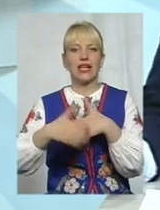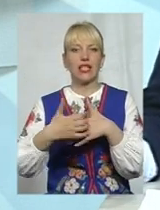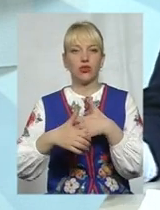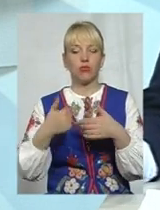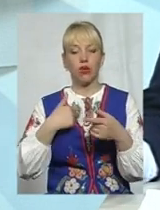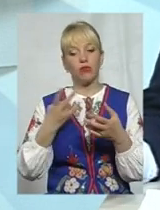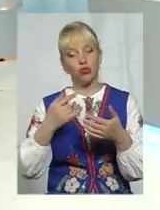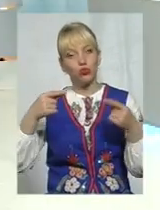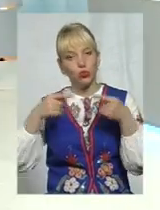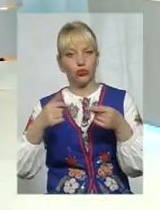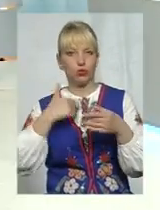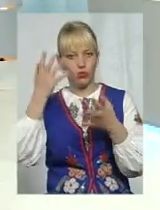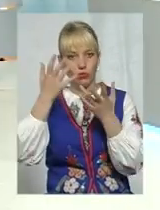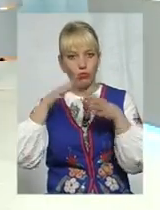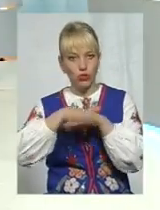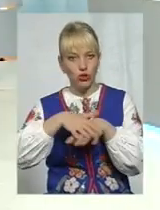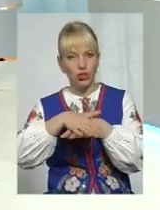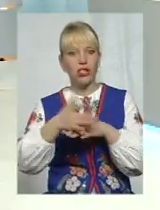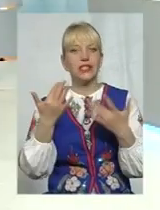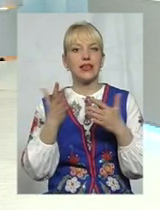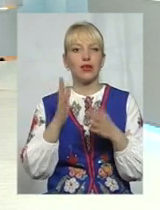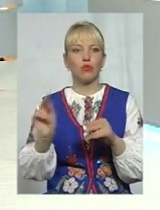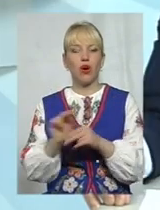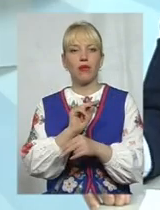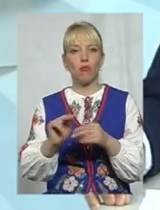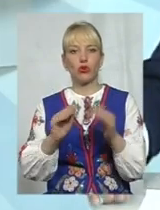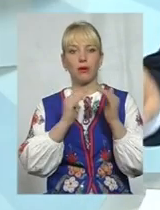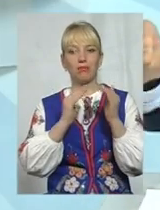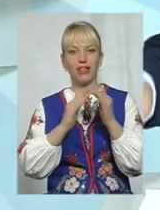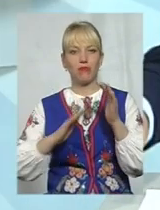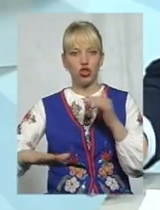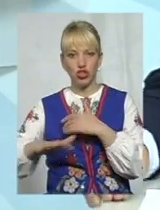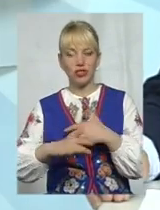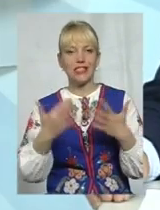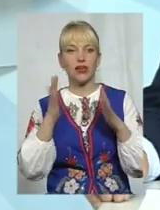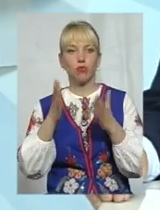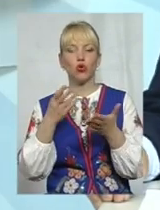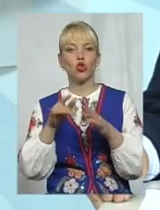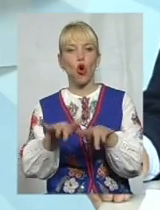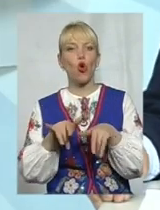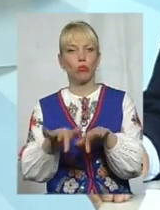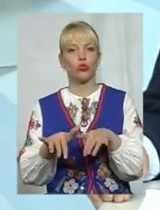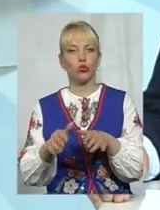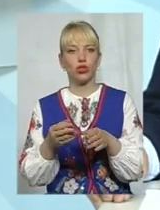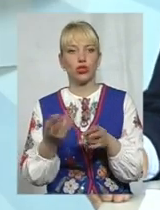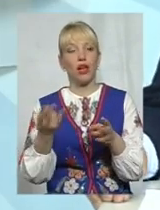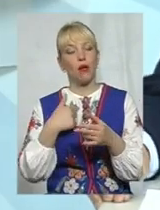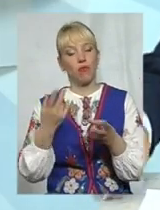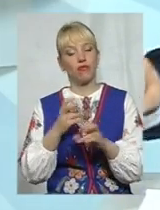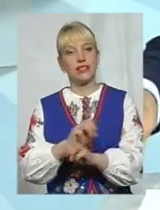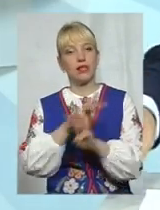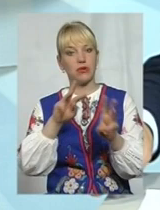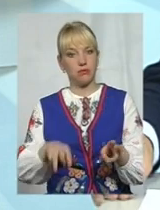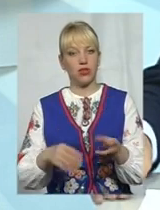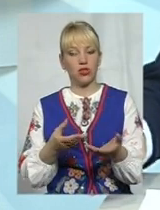тому що депутати хочуть знати чітко, скільки буде коштувати ремонт приміщень, скільки буде коштувати комп'ютерна техніка, яку ми повинні забезпечити митниці,